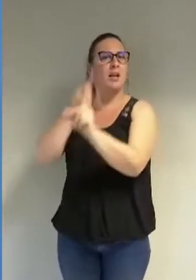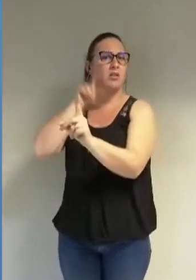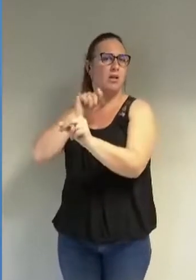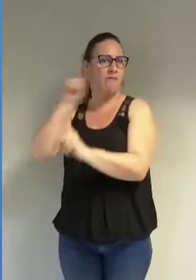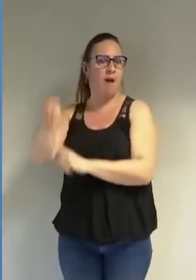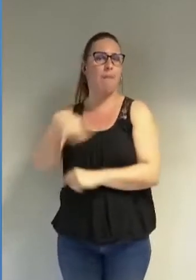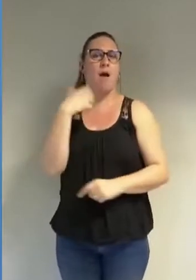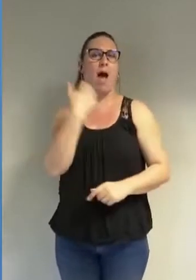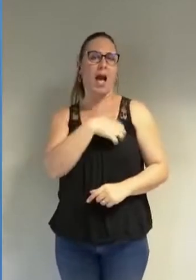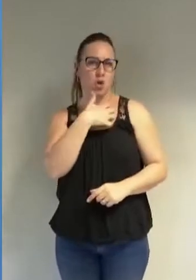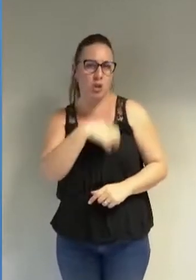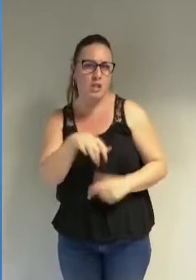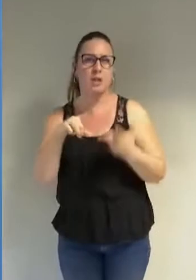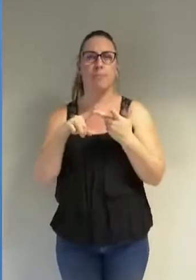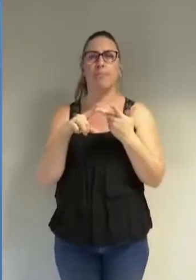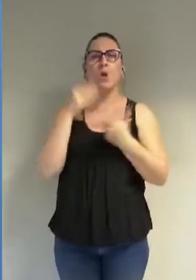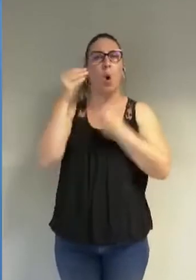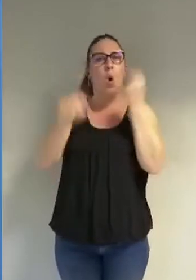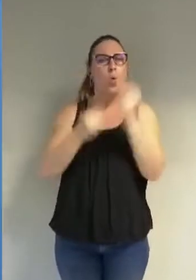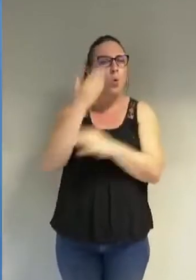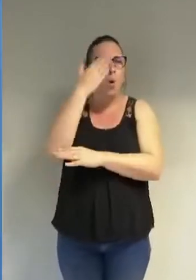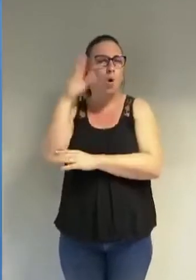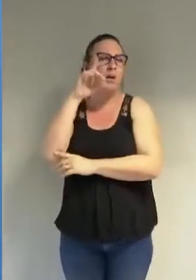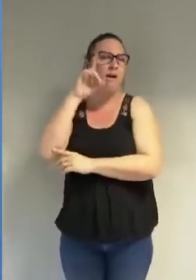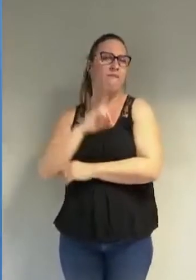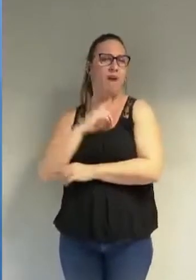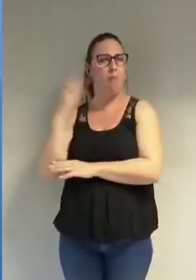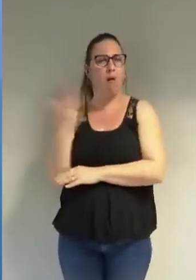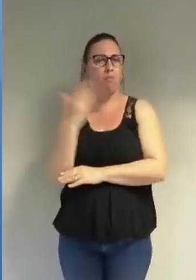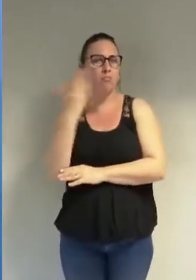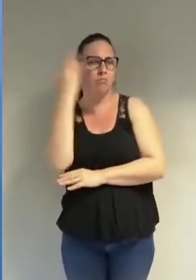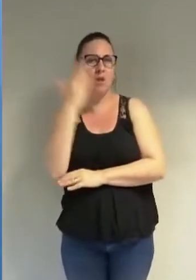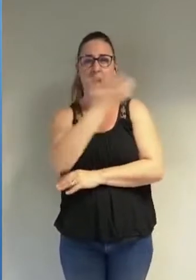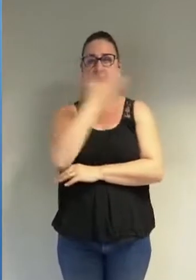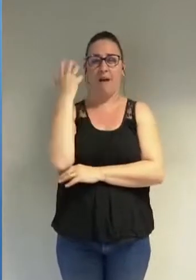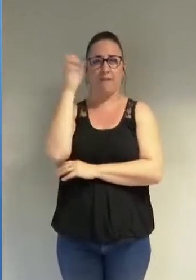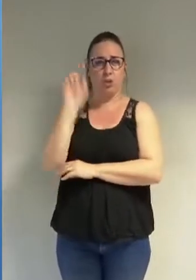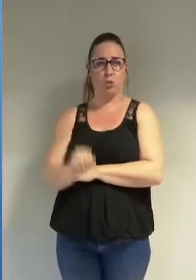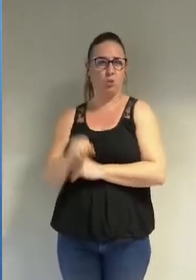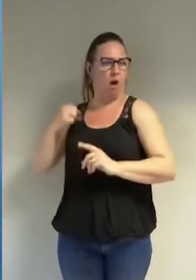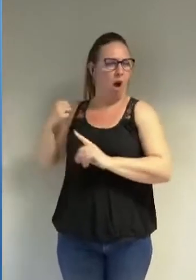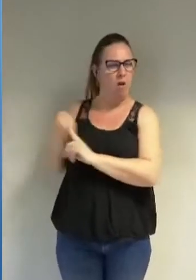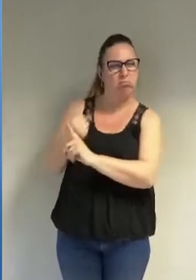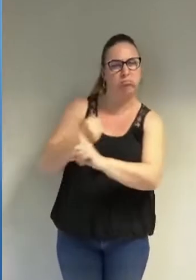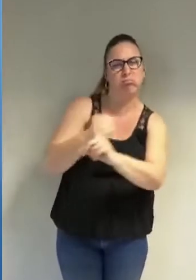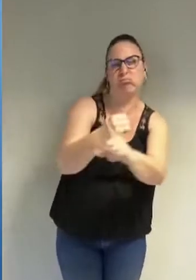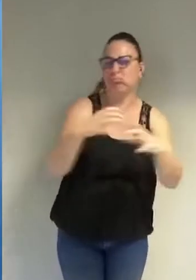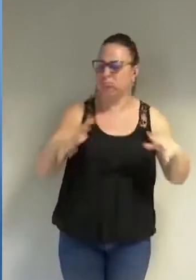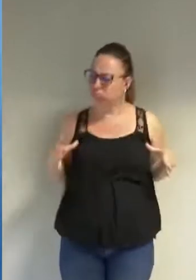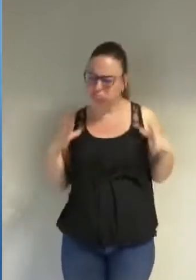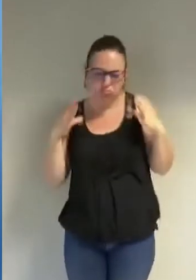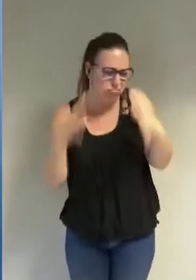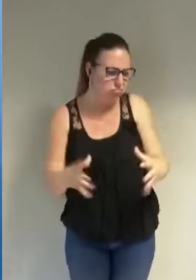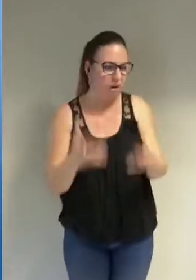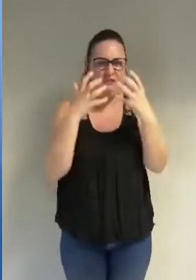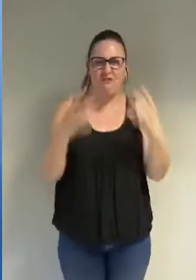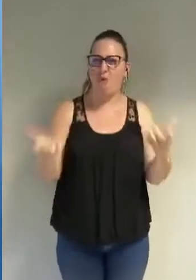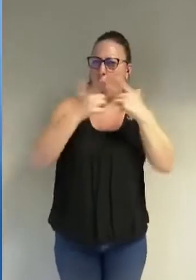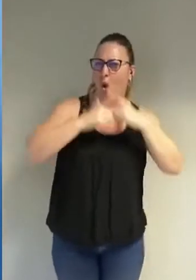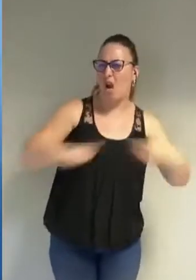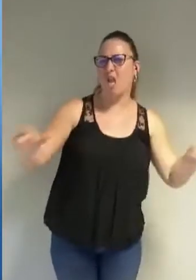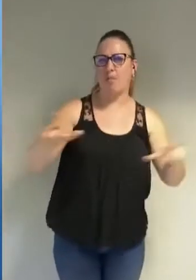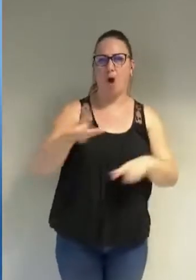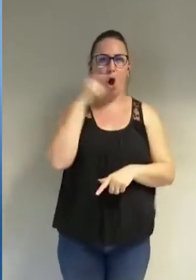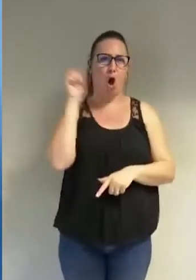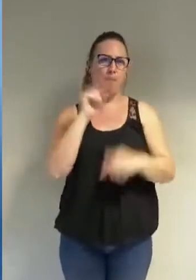Argentine ou encore Chamina Chayek en Afrique du Sud qui sont engagés pour la liberté et l'égalité